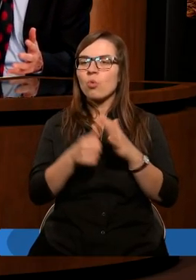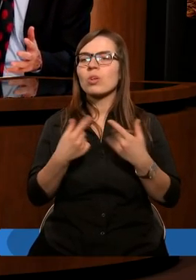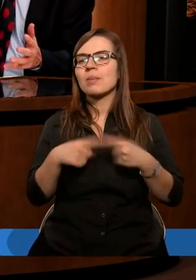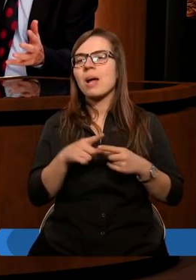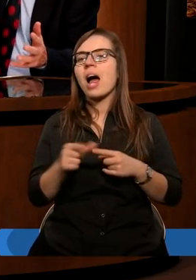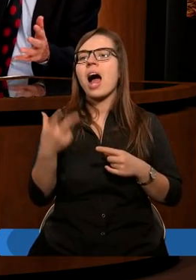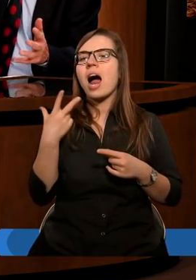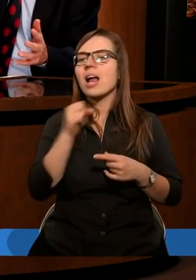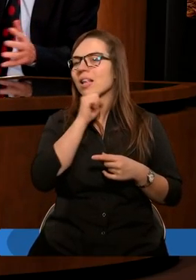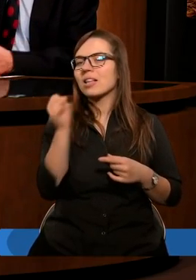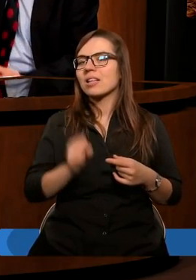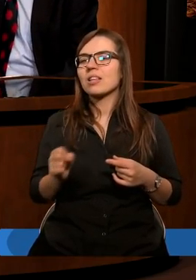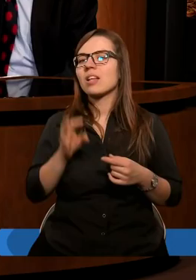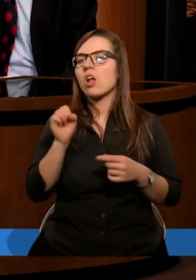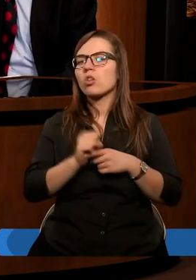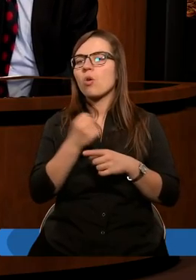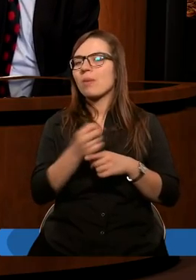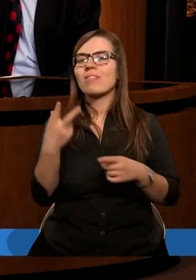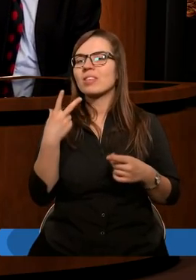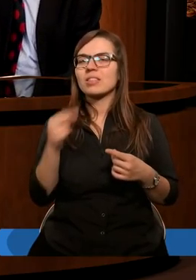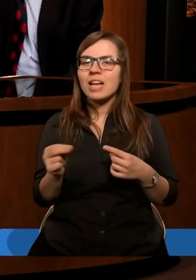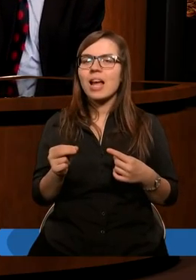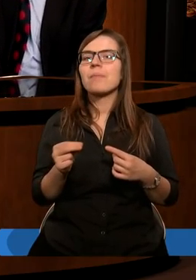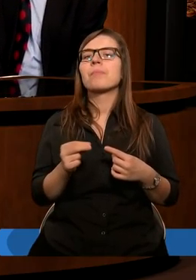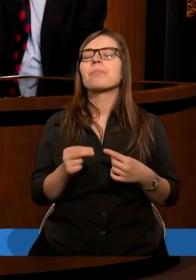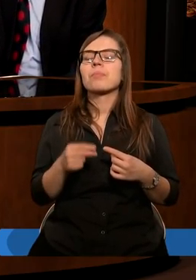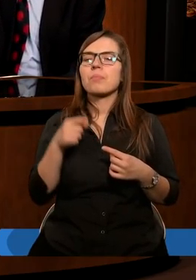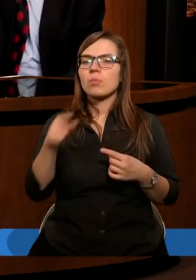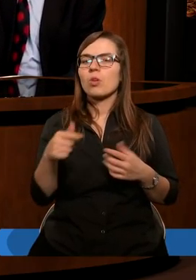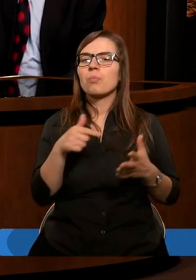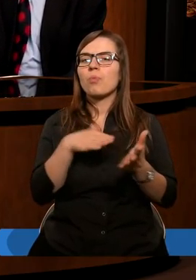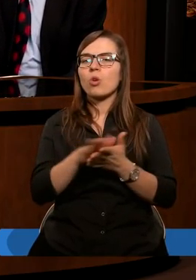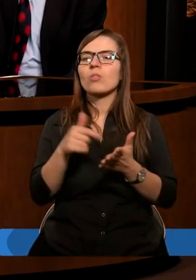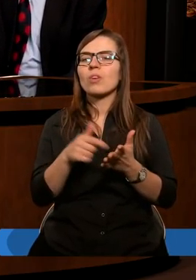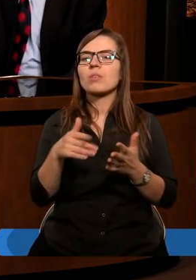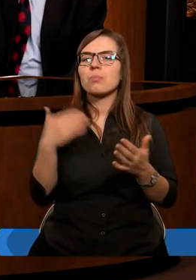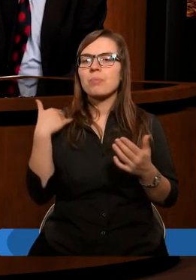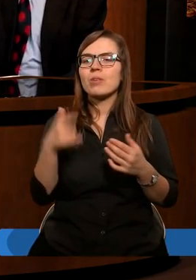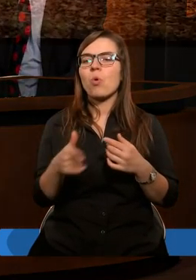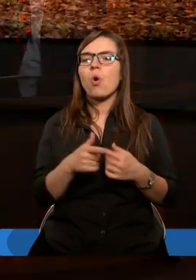jakiejś. Ale nigdy od zbawienia nie... Tą funkcją było